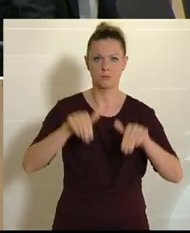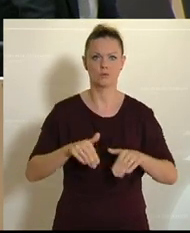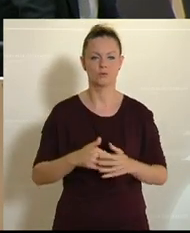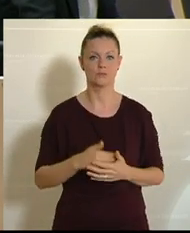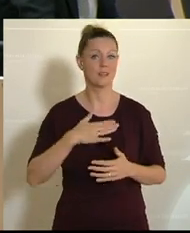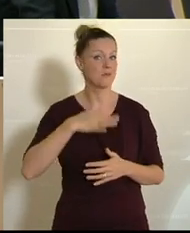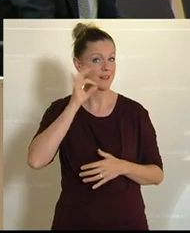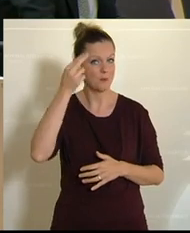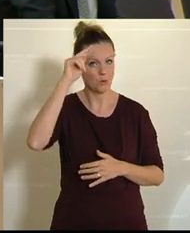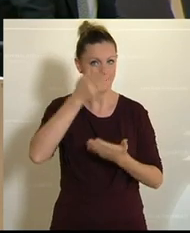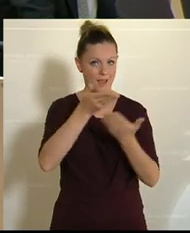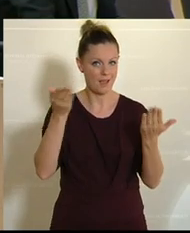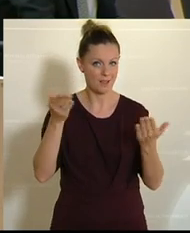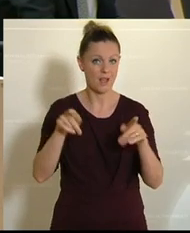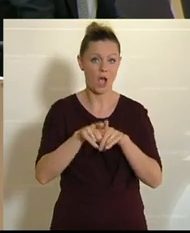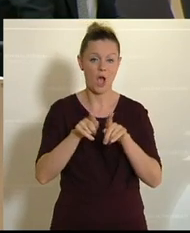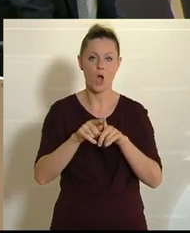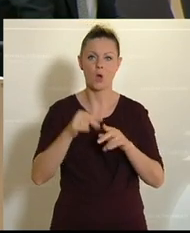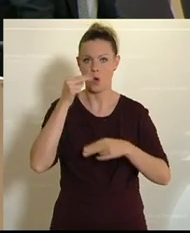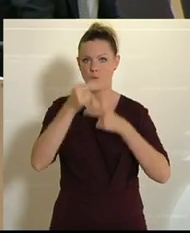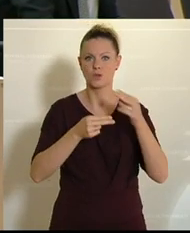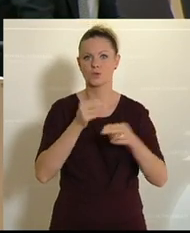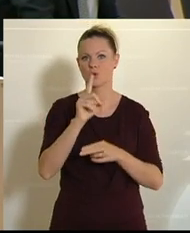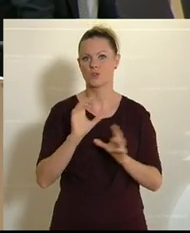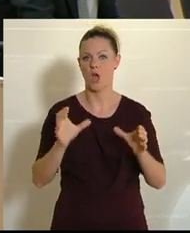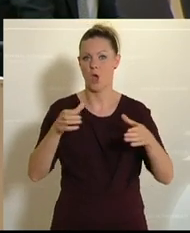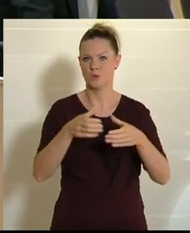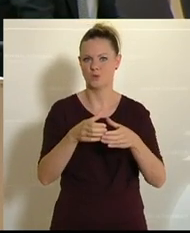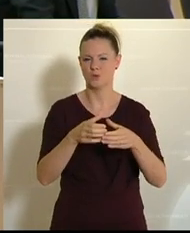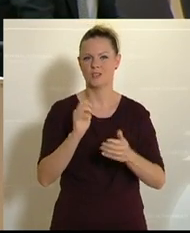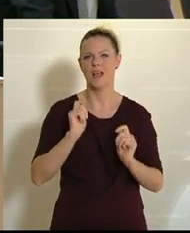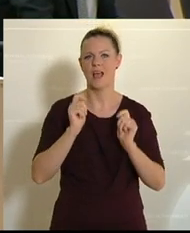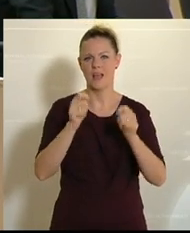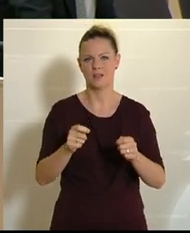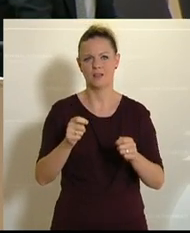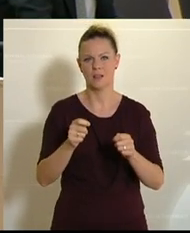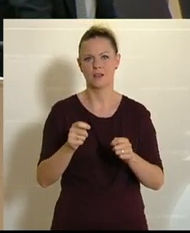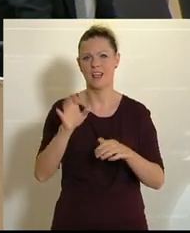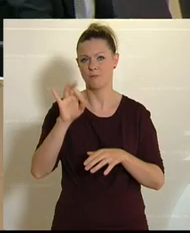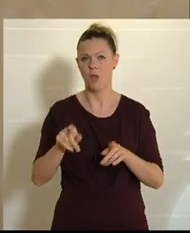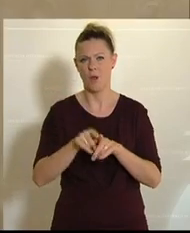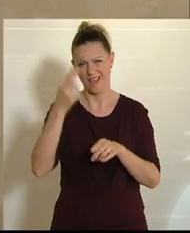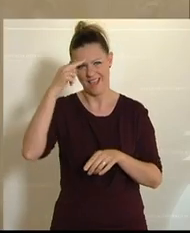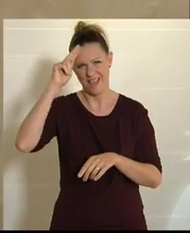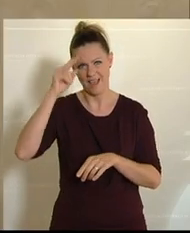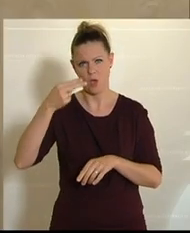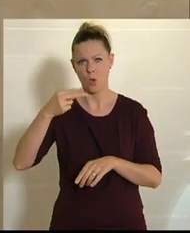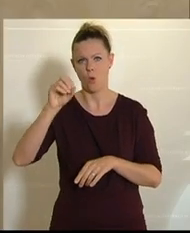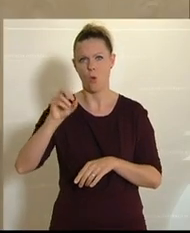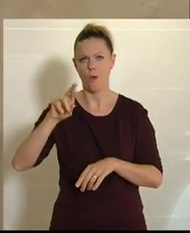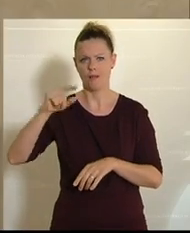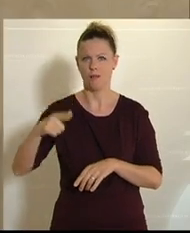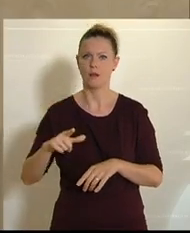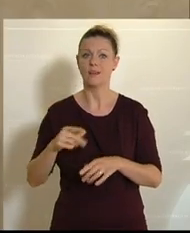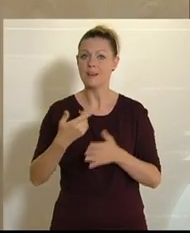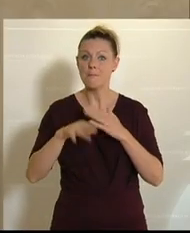ist auch ein Teil des Untersuchungsausschussantrags der FPÖ die Geschichte mit dem Herrn Hördl. Ich sage, das ist aber nicht